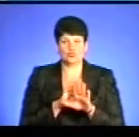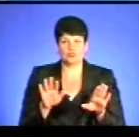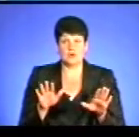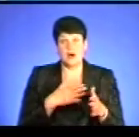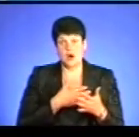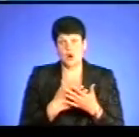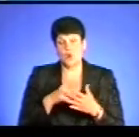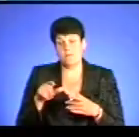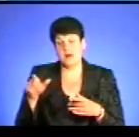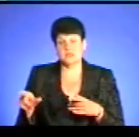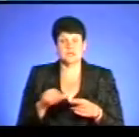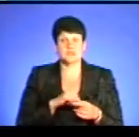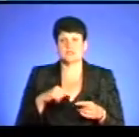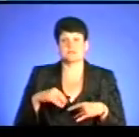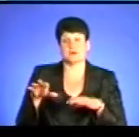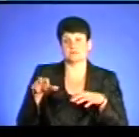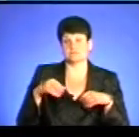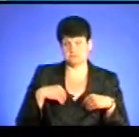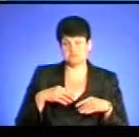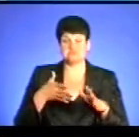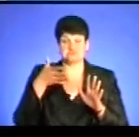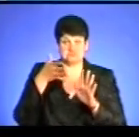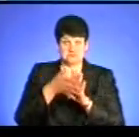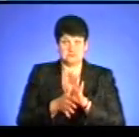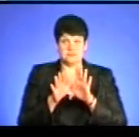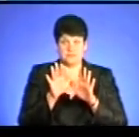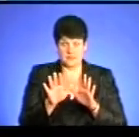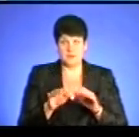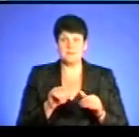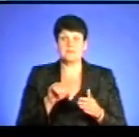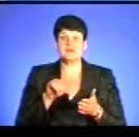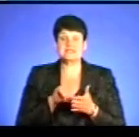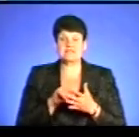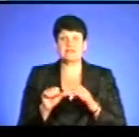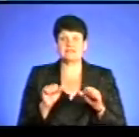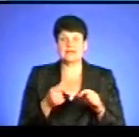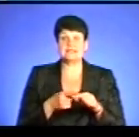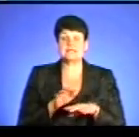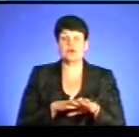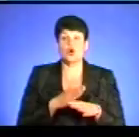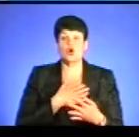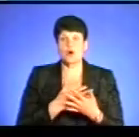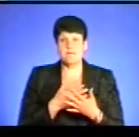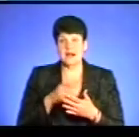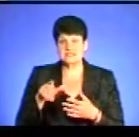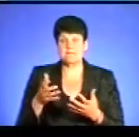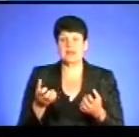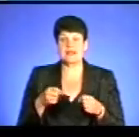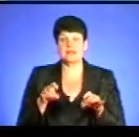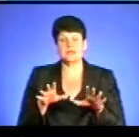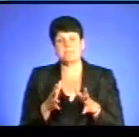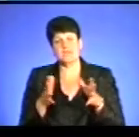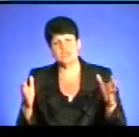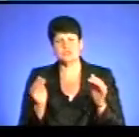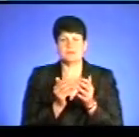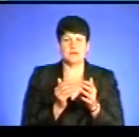Тому громадськість перебере на себе цю функцію. У нас на цей момент представник влади – народ. Все, громадськість прийняла рішення. Більше чи менше прийде,